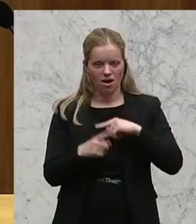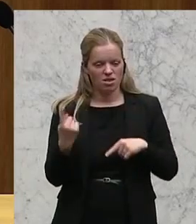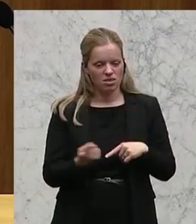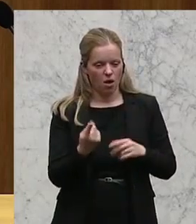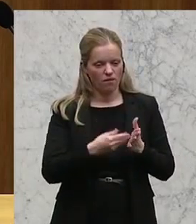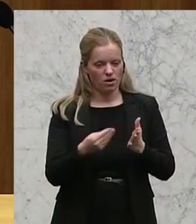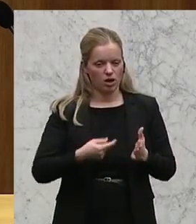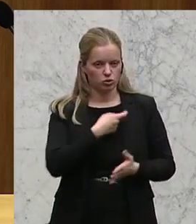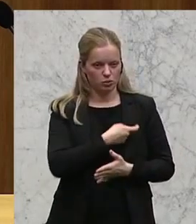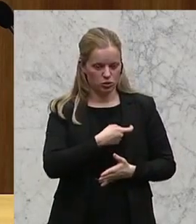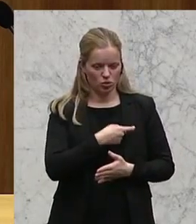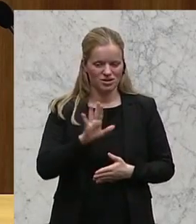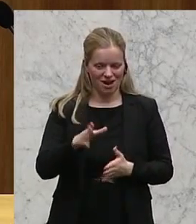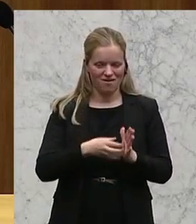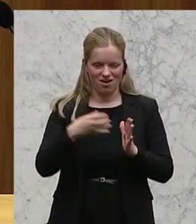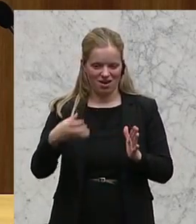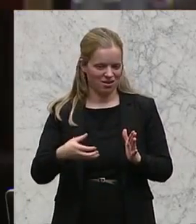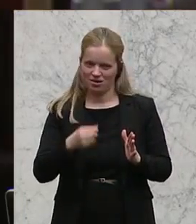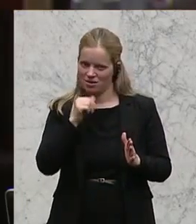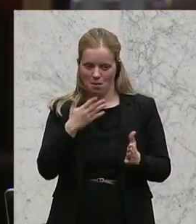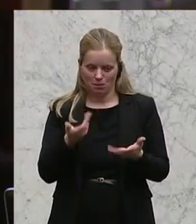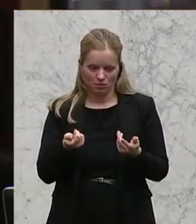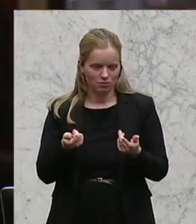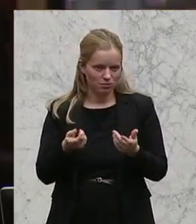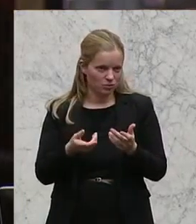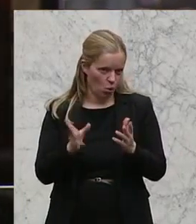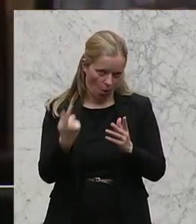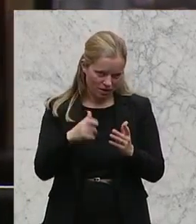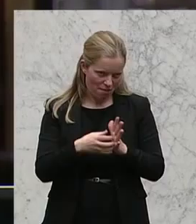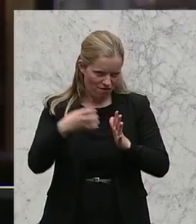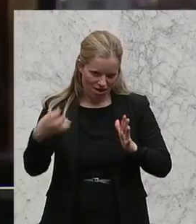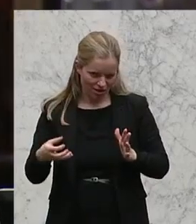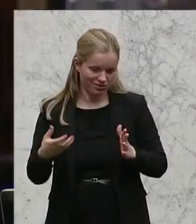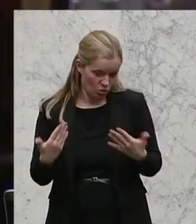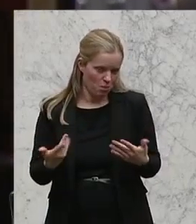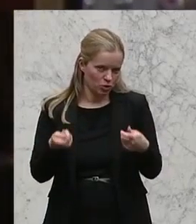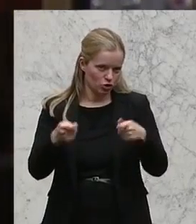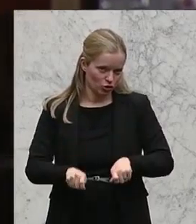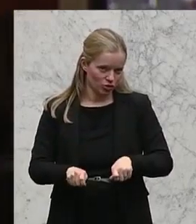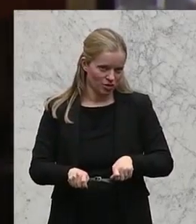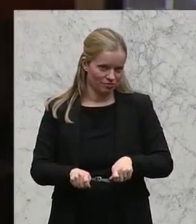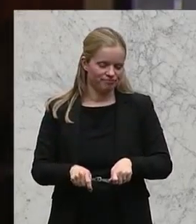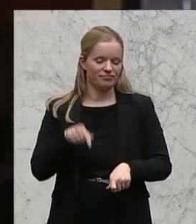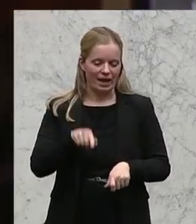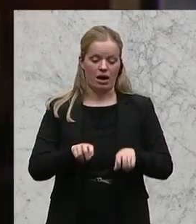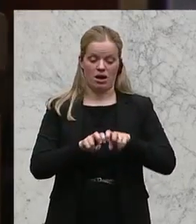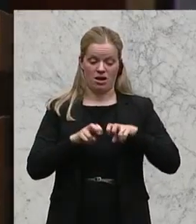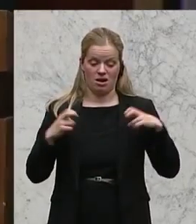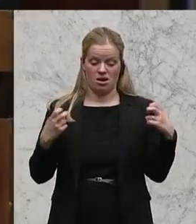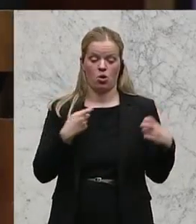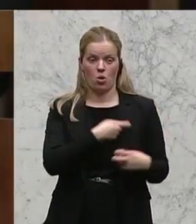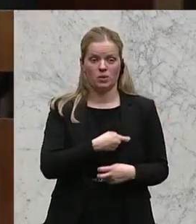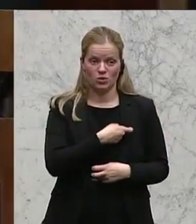Nichtverlängerung letztlich beschlossen hat, diesen Vertrag dann nicht verlängert hat. In dieser Dauervertragskommission